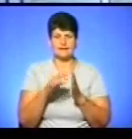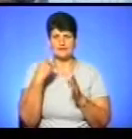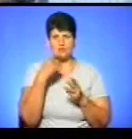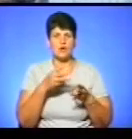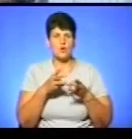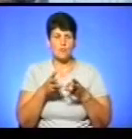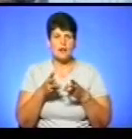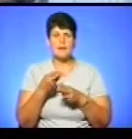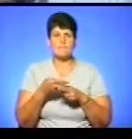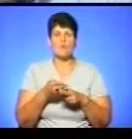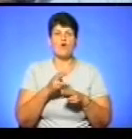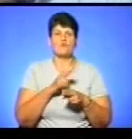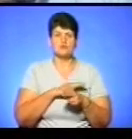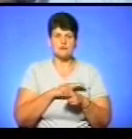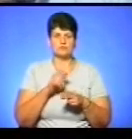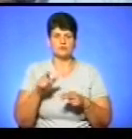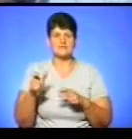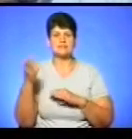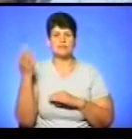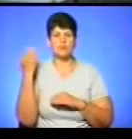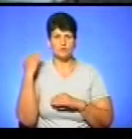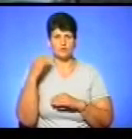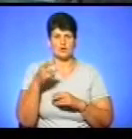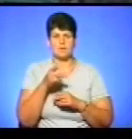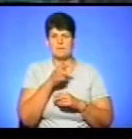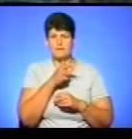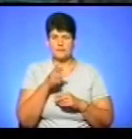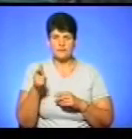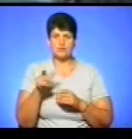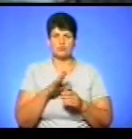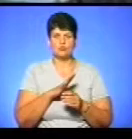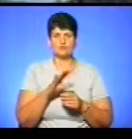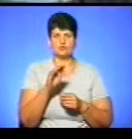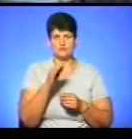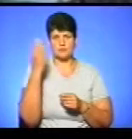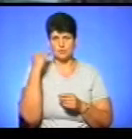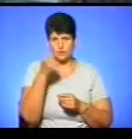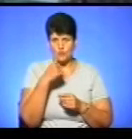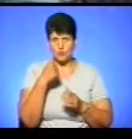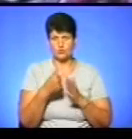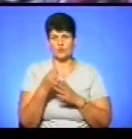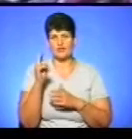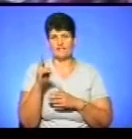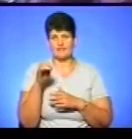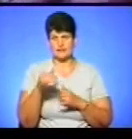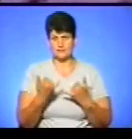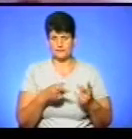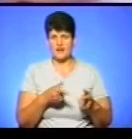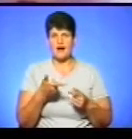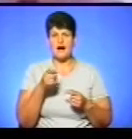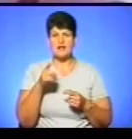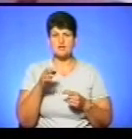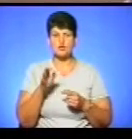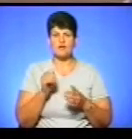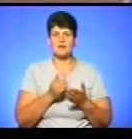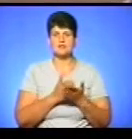опалення повертаються громадянам за минулий опалювальний сезон, що тривав з жовтня минулого року по квітень нинішнього. Газова служба надала